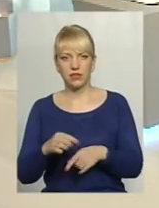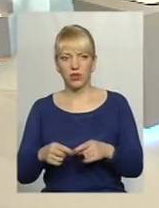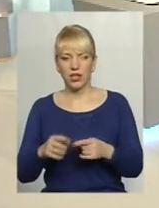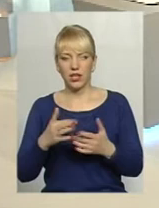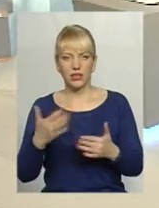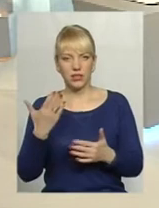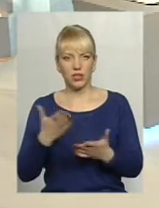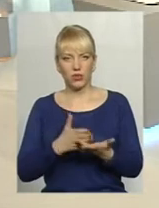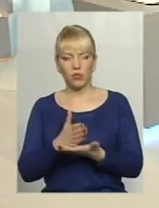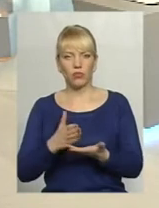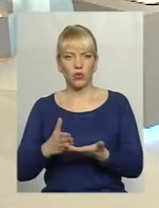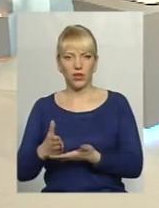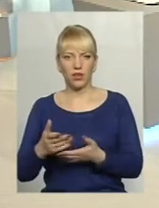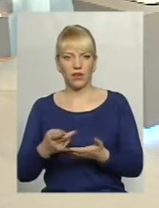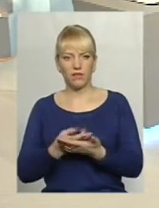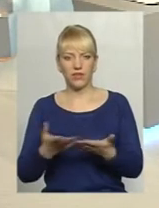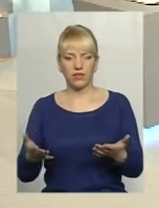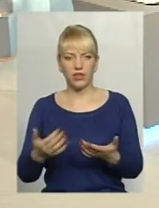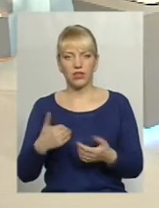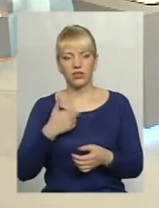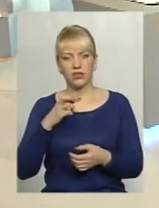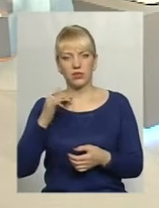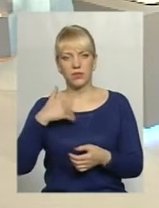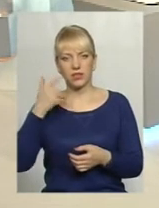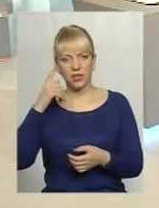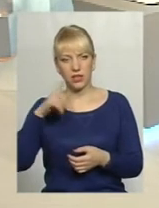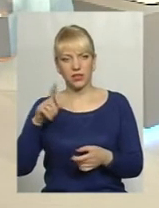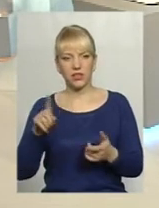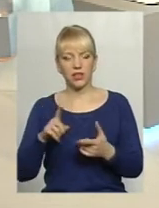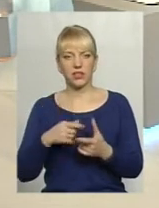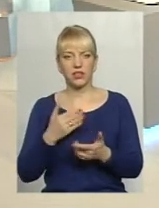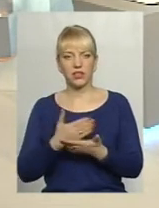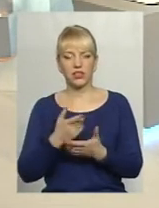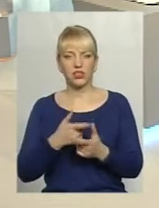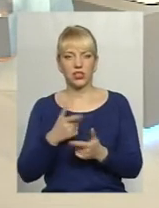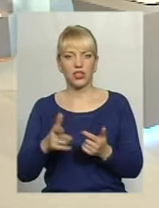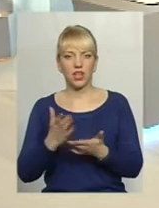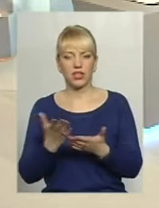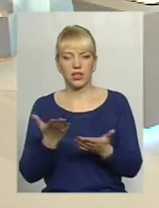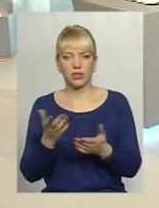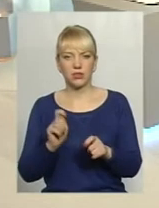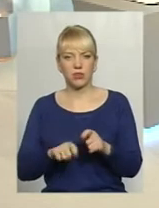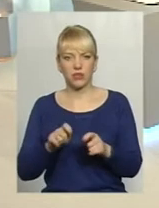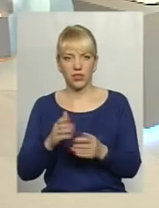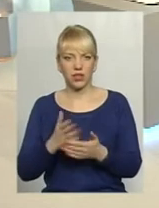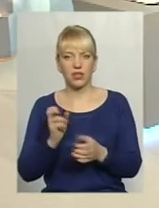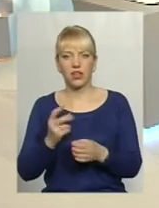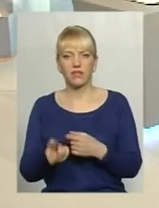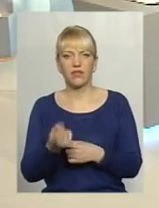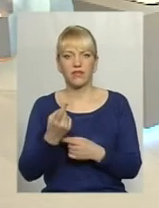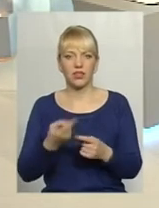проявів. Хотілося б дізнатися, чи є якісь перевірки, як виявити цих людей, адже вони